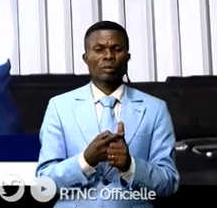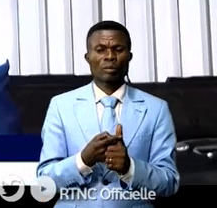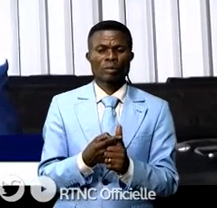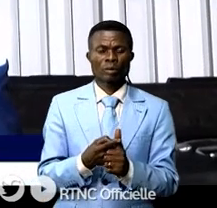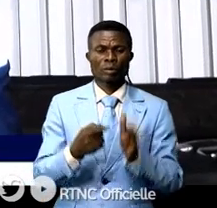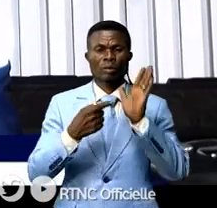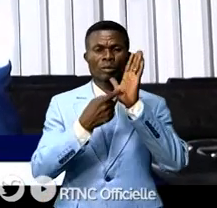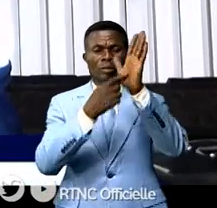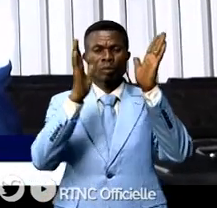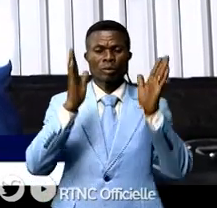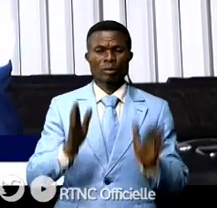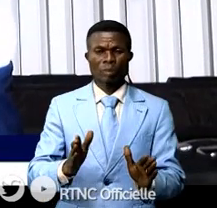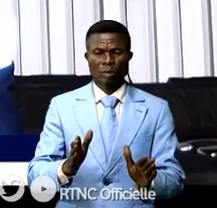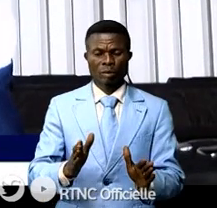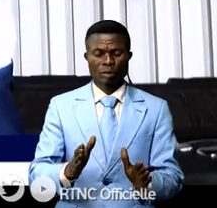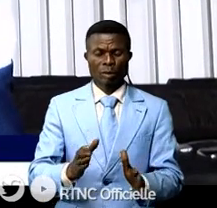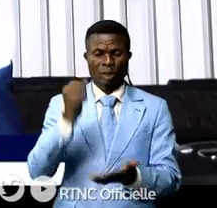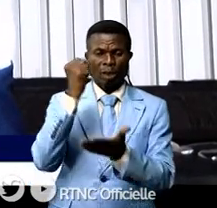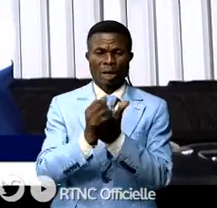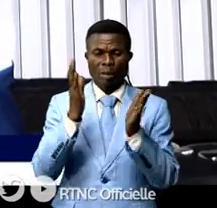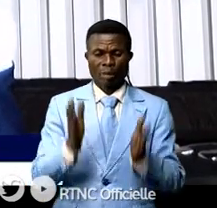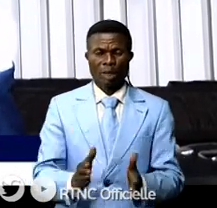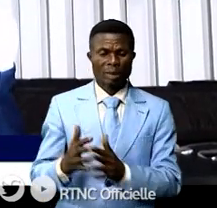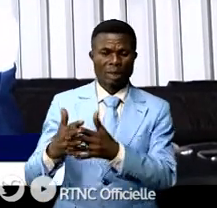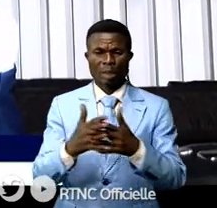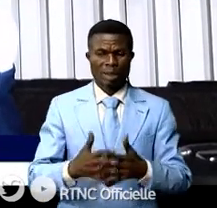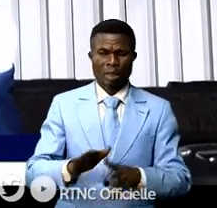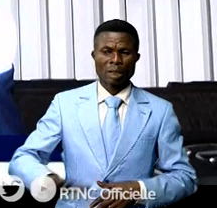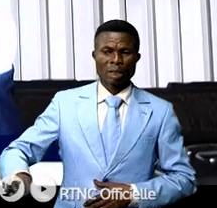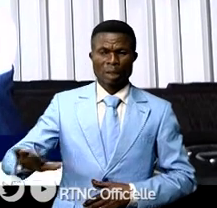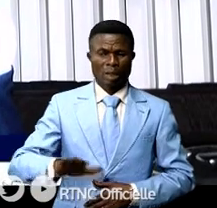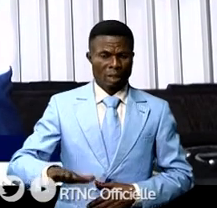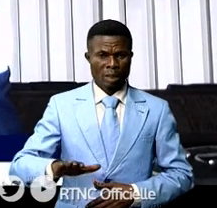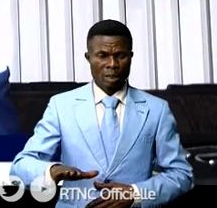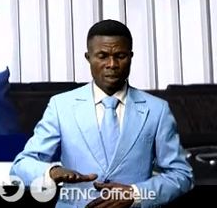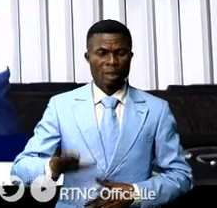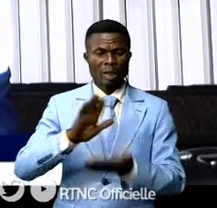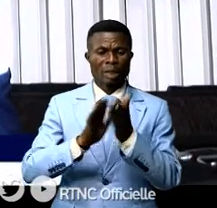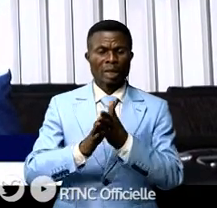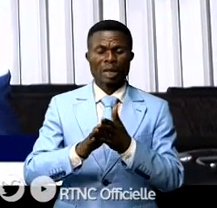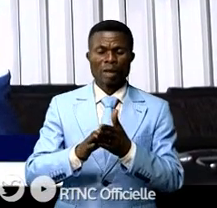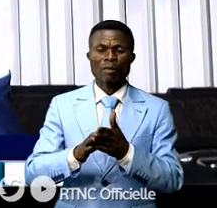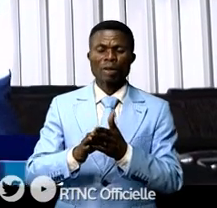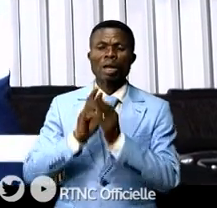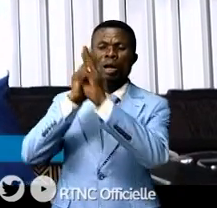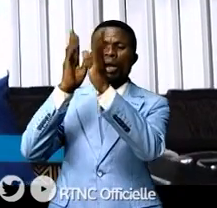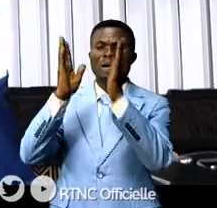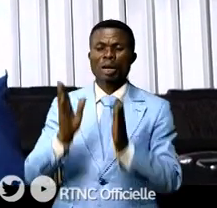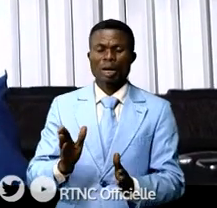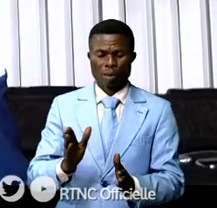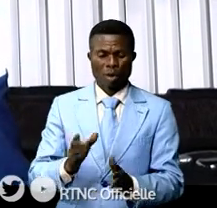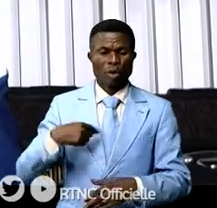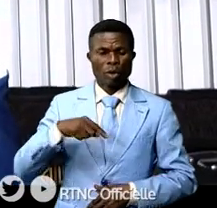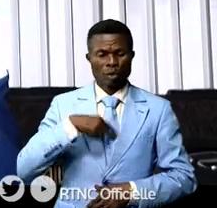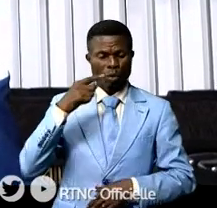les représentants de l'ambassade des Etats-Unis soient nos interprètes auprès du département du travail